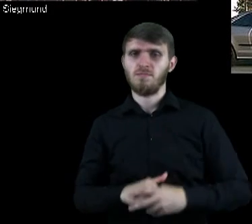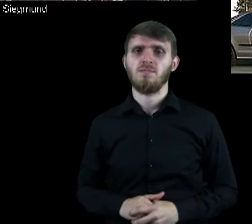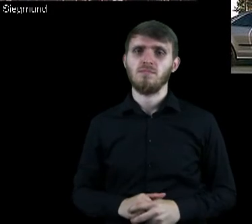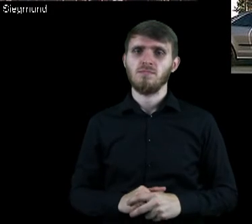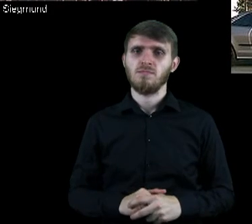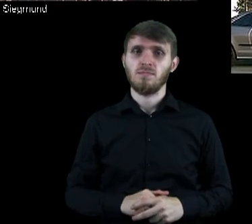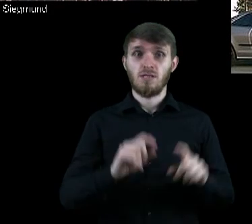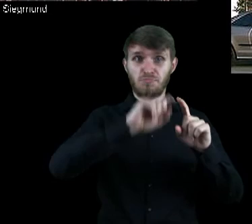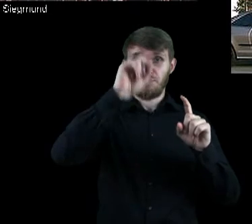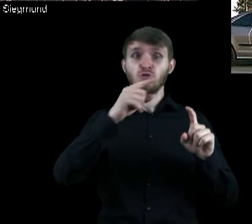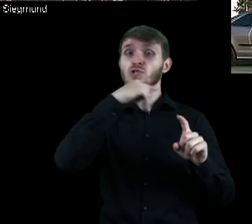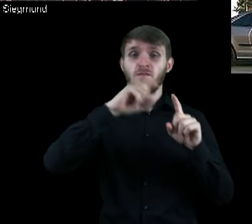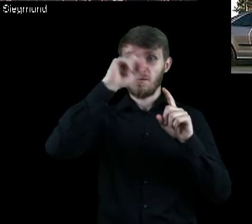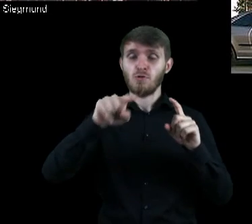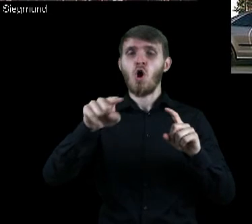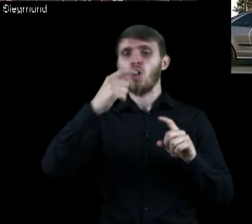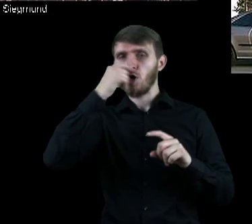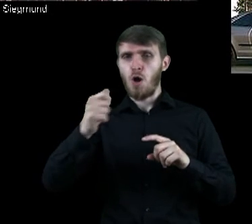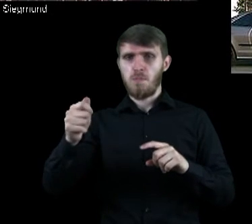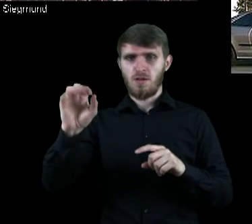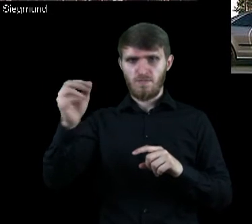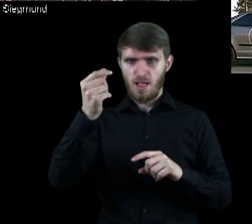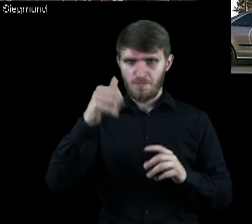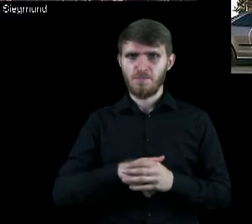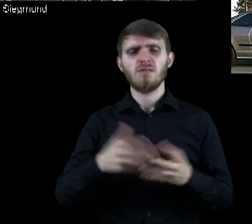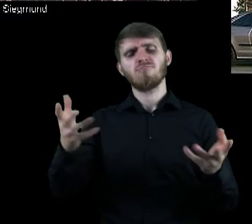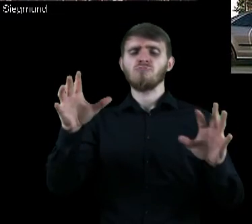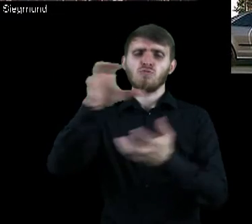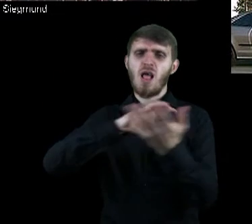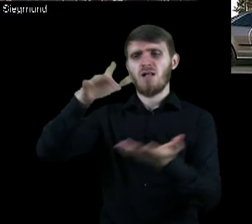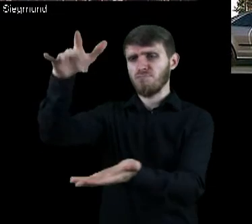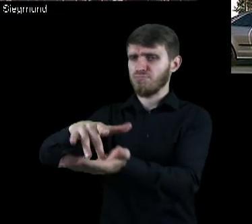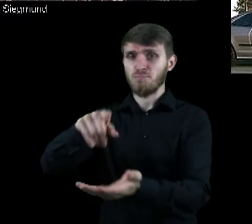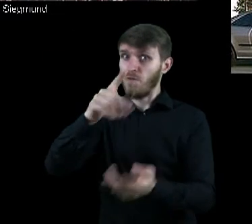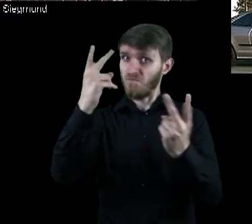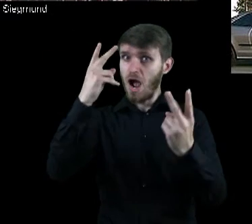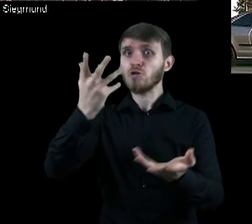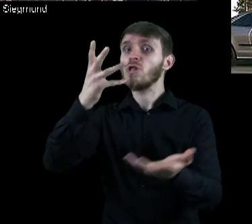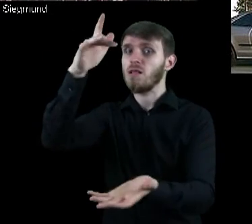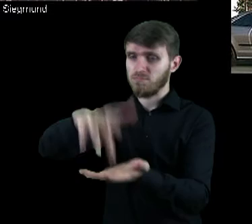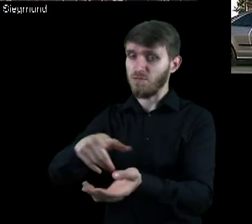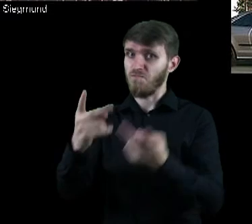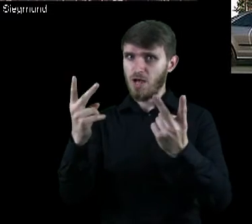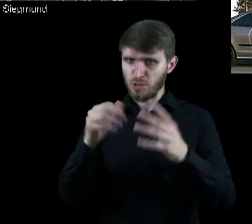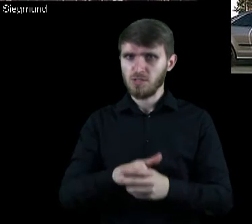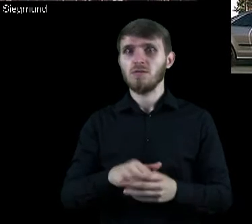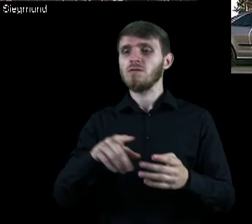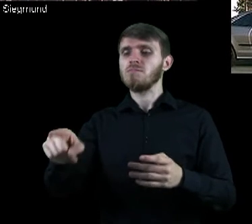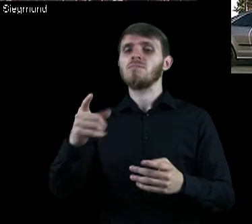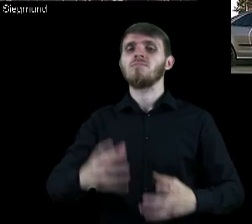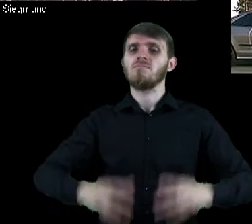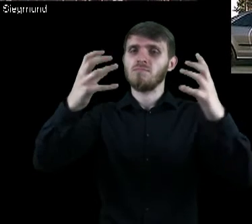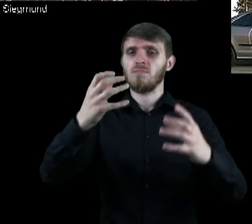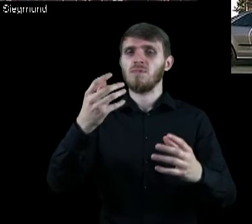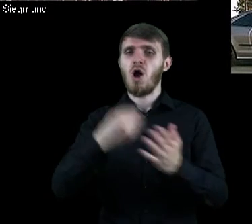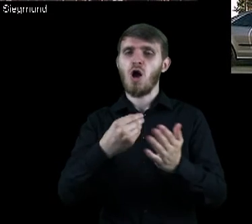nimi wyraźna korelacja. Ten wykres to cena ropy naftowej w pewnym miejscu świata, bo ceny są różne.